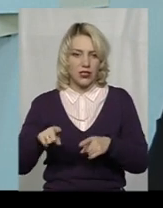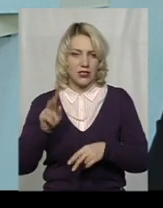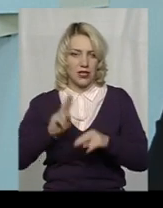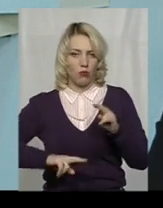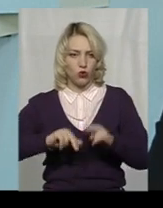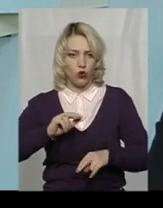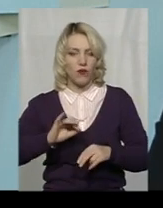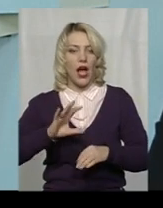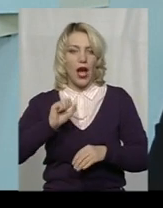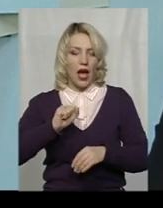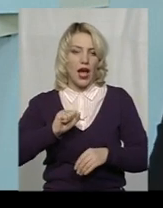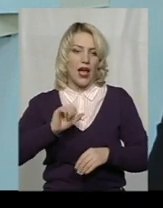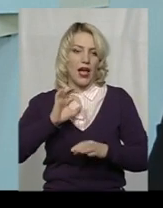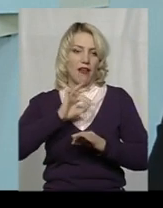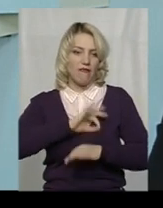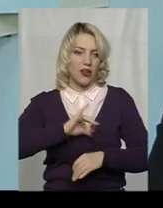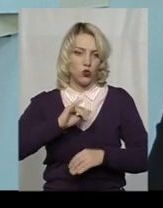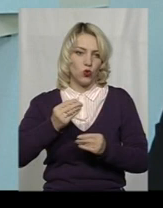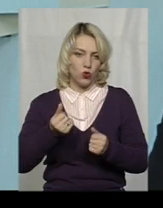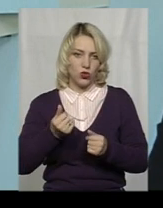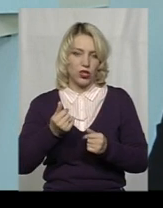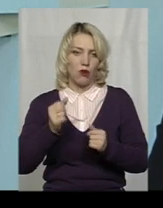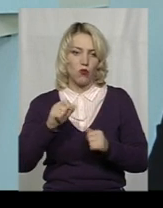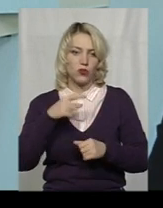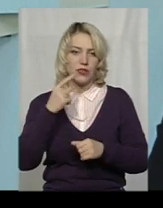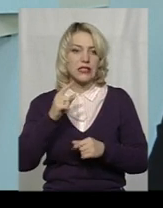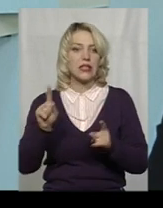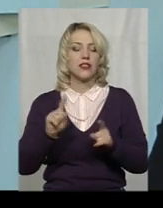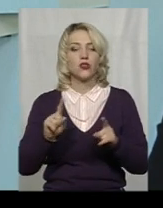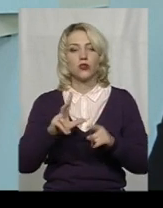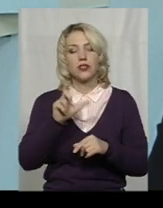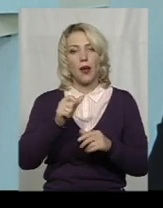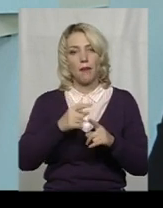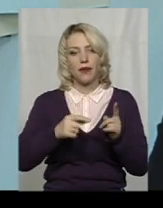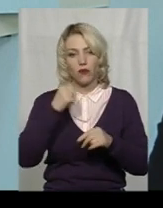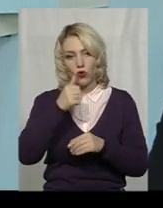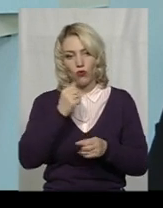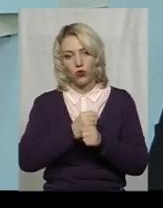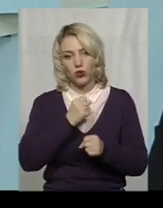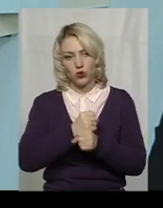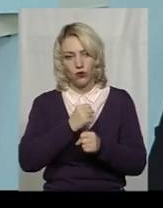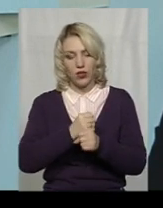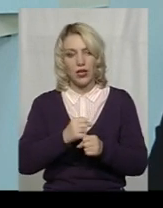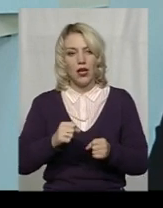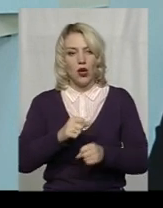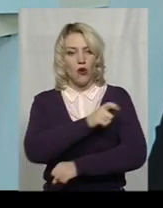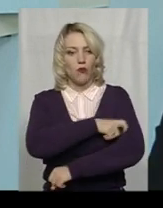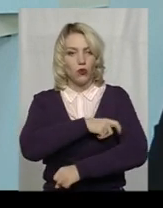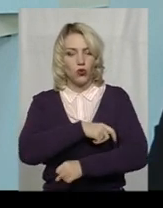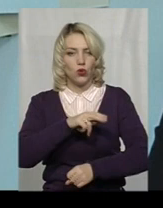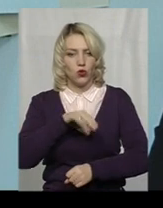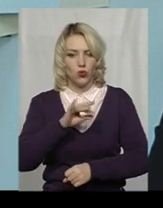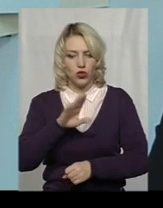а ефект в грошах, я можу навести приклад, що, скажімо, за пів року функціонування муніципальної дружини 500